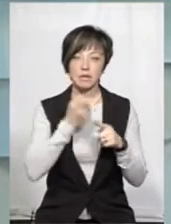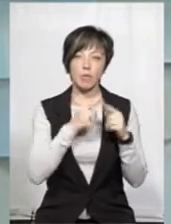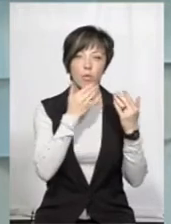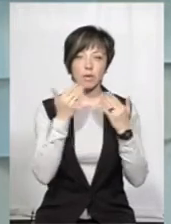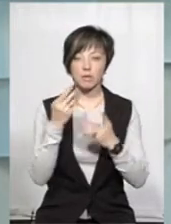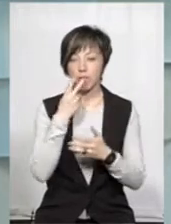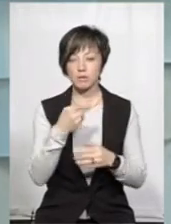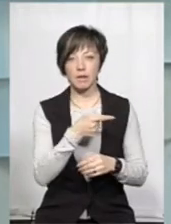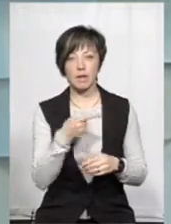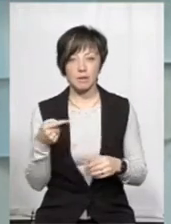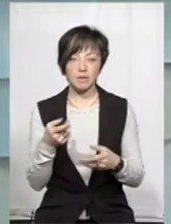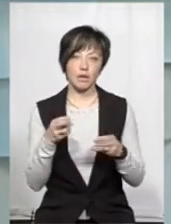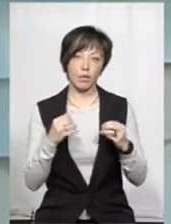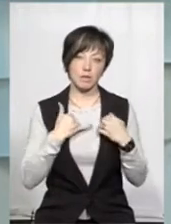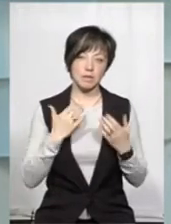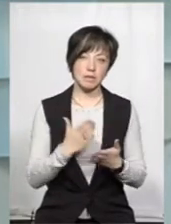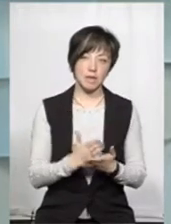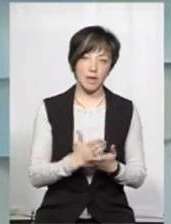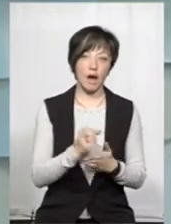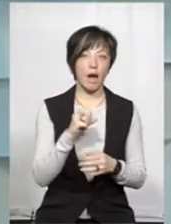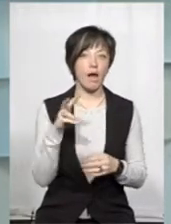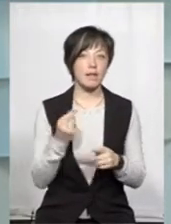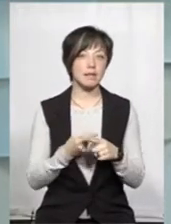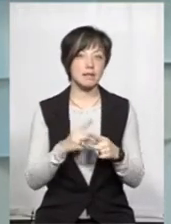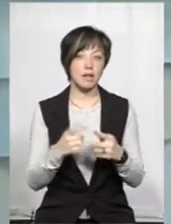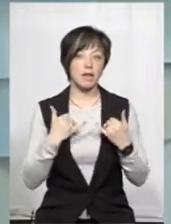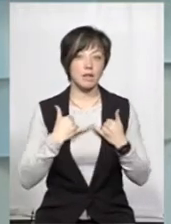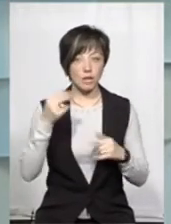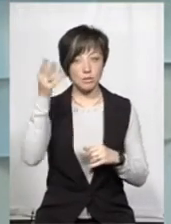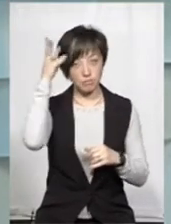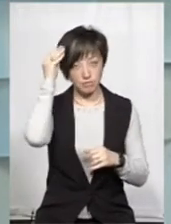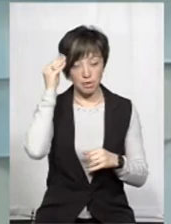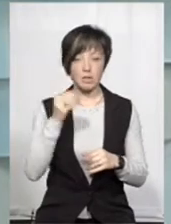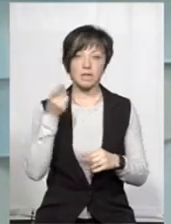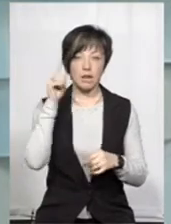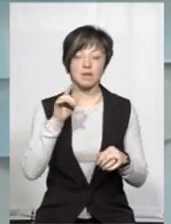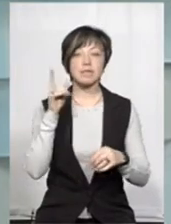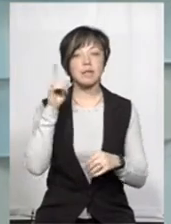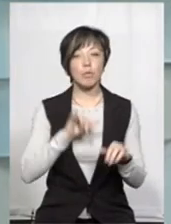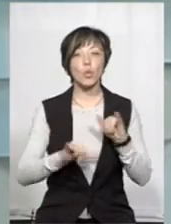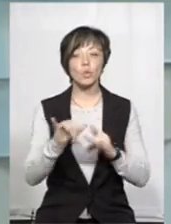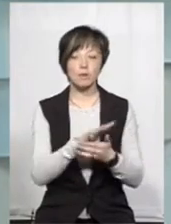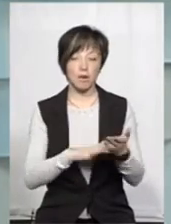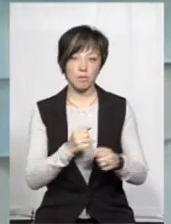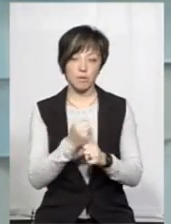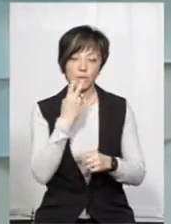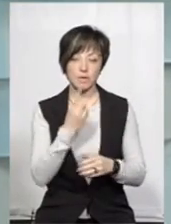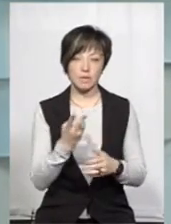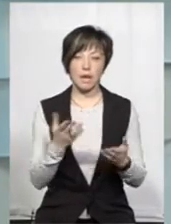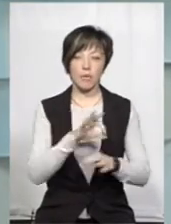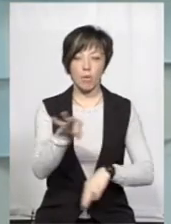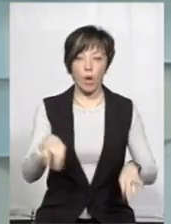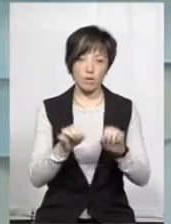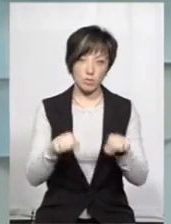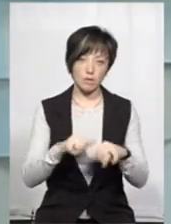опитуванням бачимо той негатив, де в нас є. Але це для нас урок, тому що ми знаємо, куди нам треба працювати, куди дивитися, які